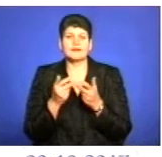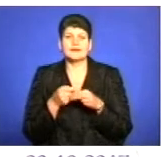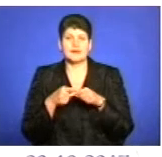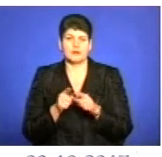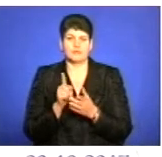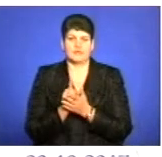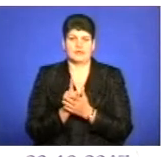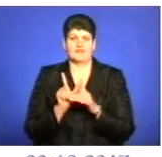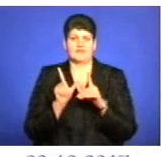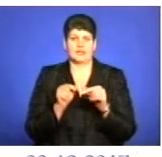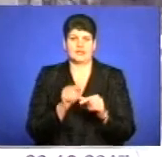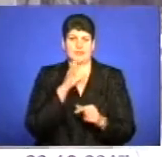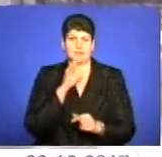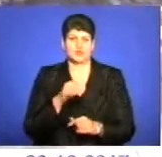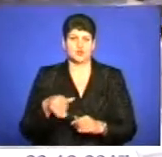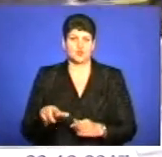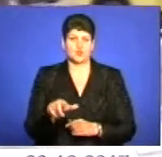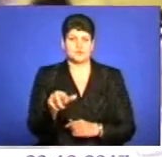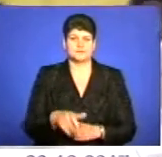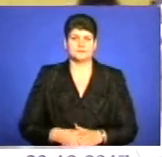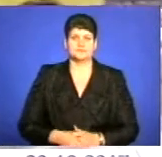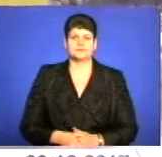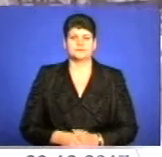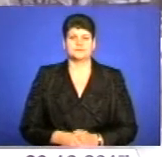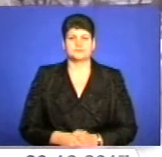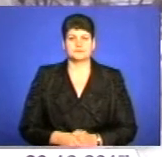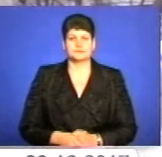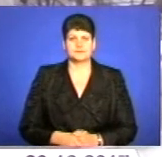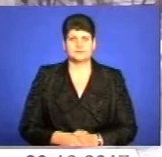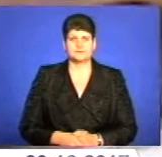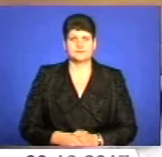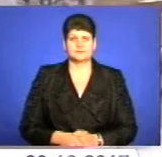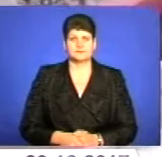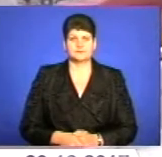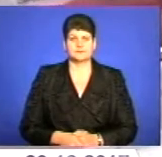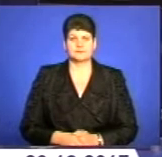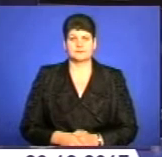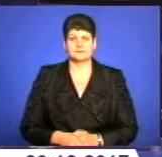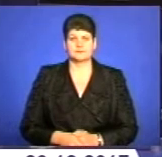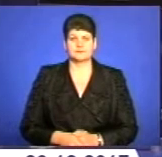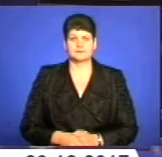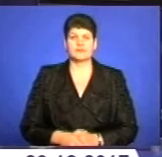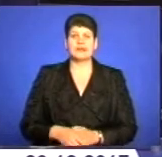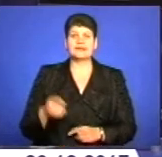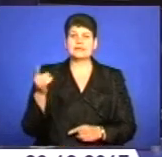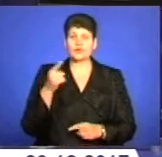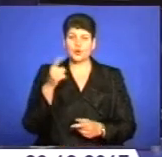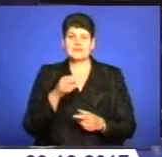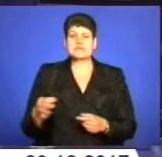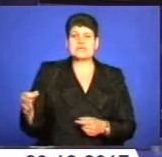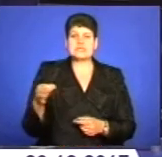виїхати на маршрут. Тарас Бурак, Василь Панчук, Андрій Прокопів, Вісті ТТБ. Тернопільський став